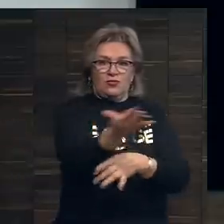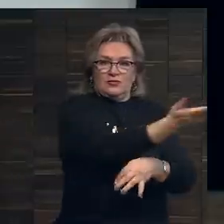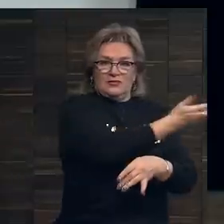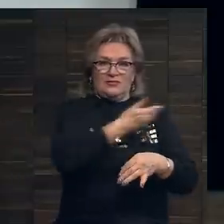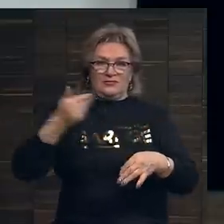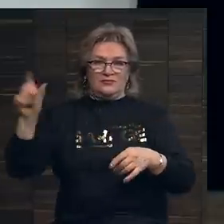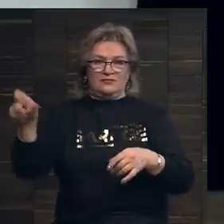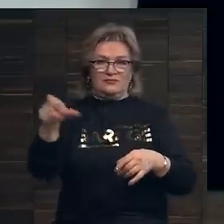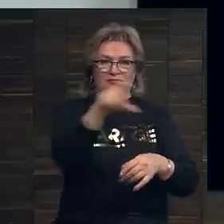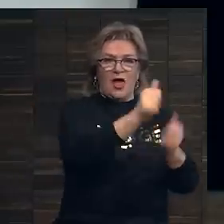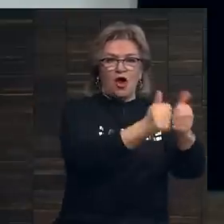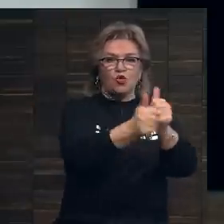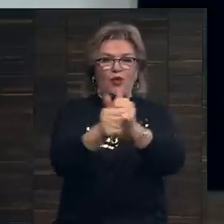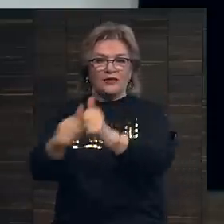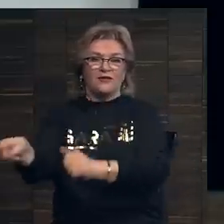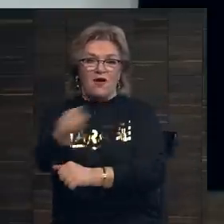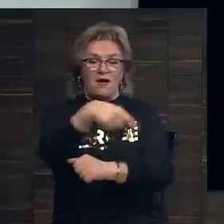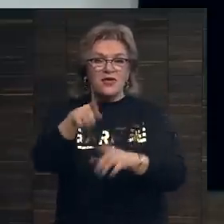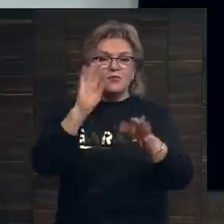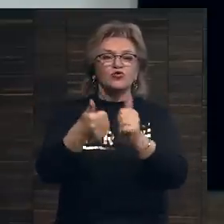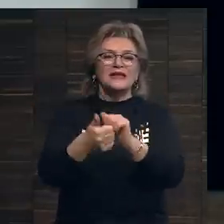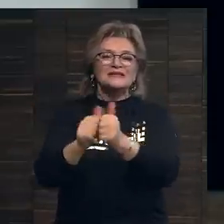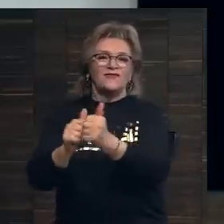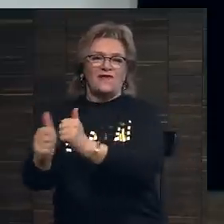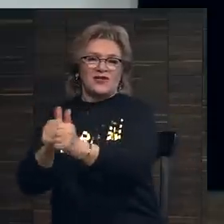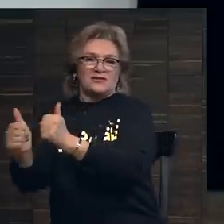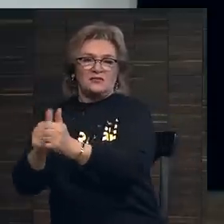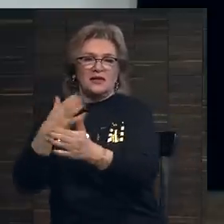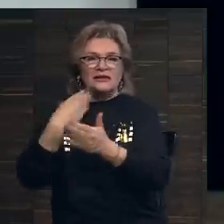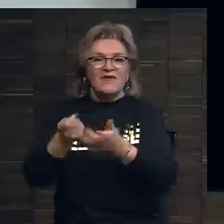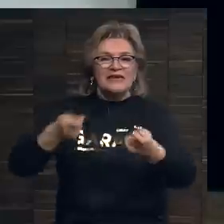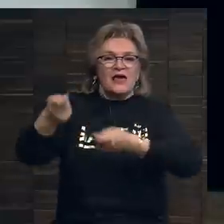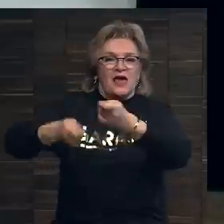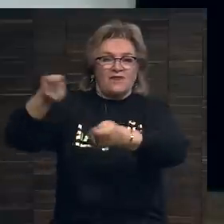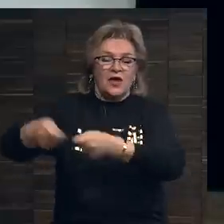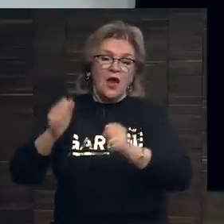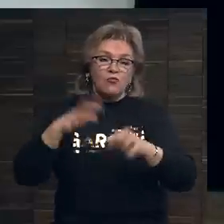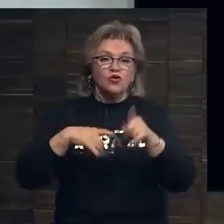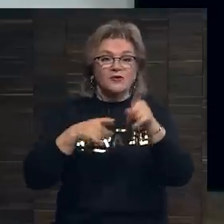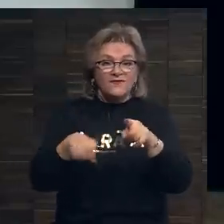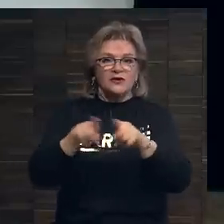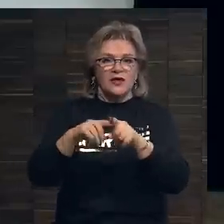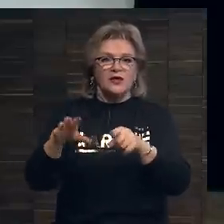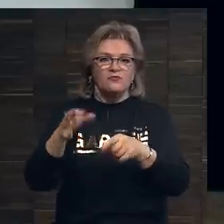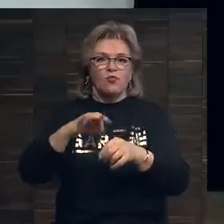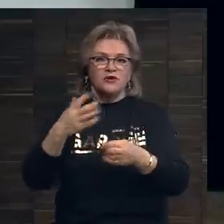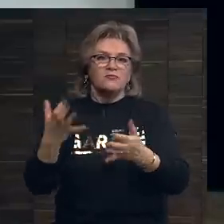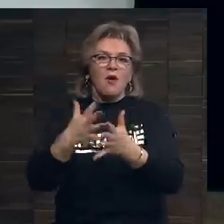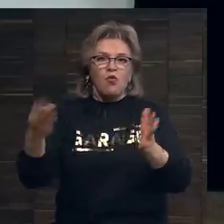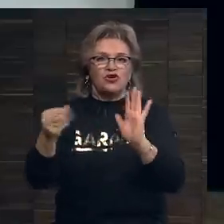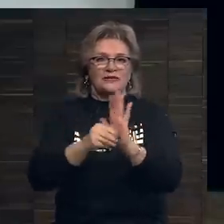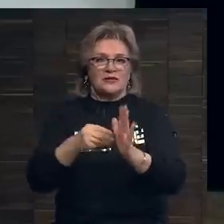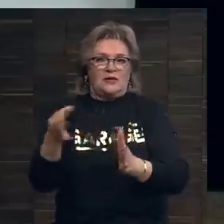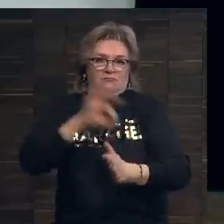конкурентов, которые будут соревноваться, выдвигая свои заявки. И, может быть, вы таким образом добьетесь более высокой